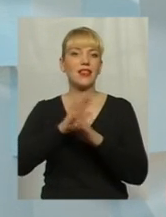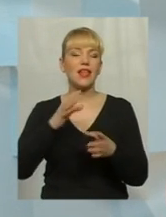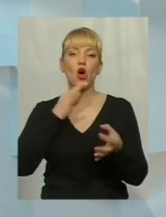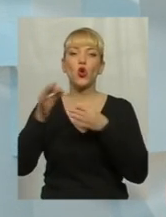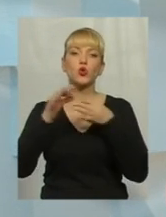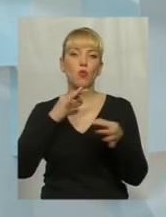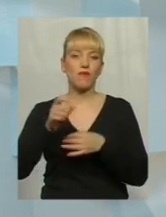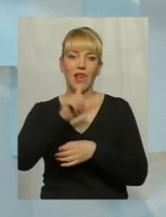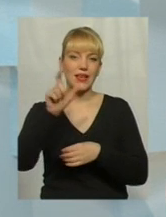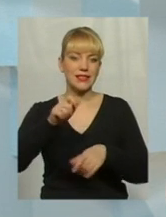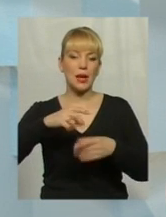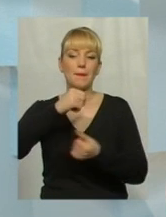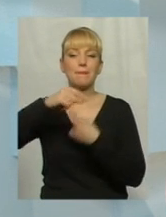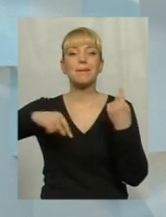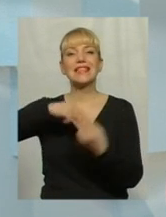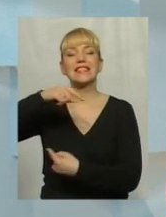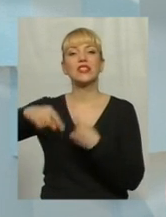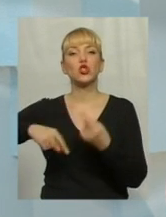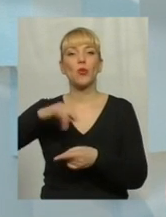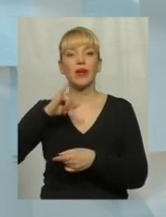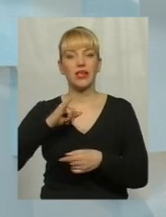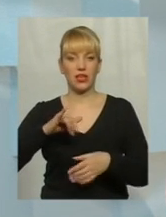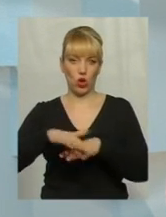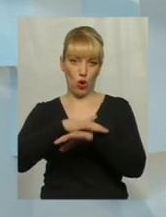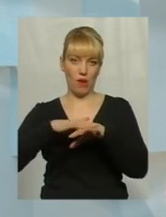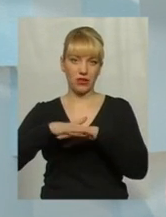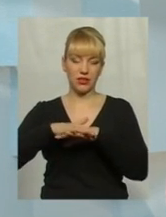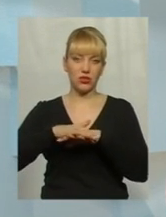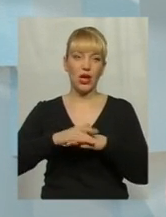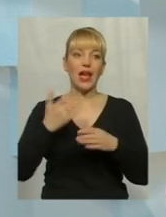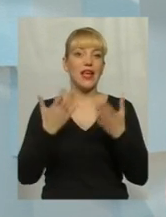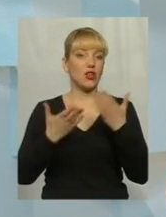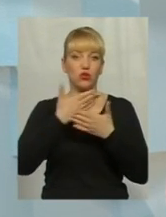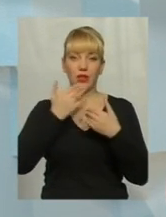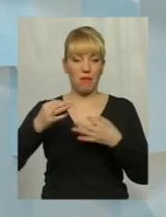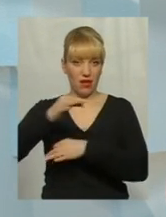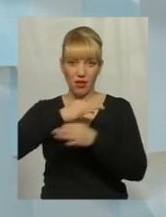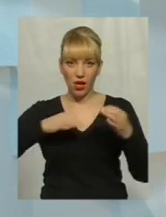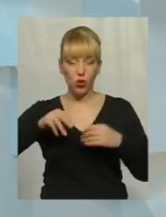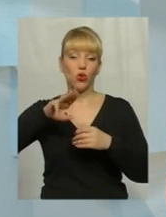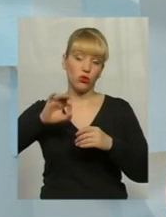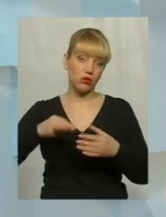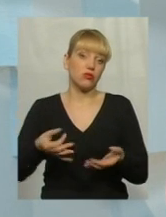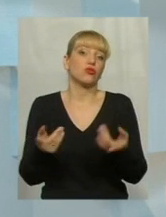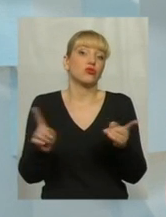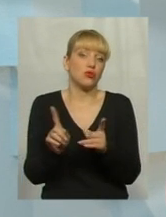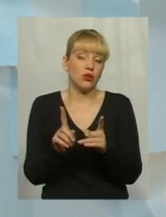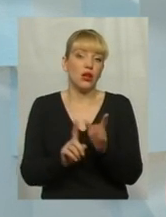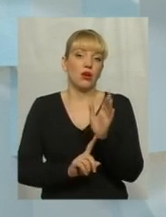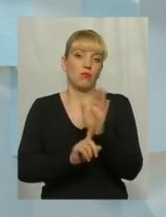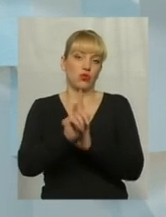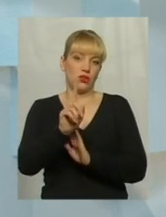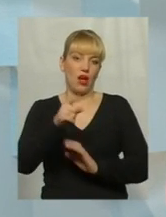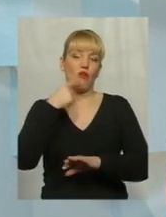з бізнесом і з громадськістю. В той час, коли влада не веде діалогу з бізнесом і громадськістю, то, звичайно, що починає говорити